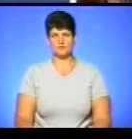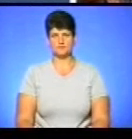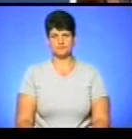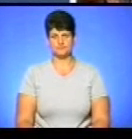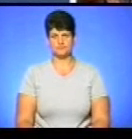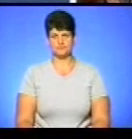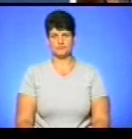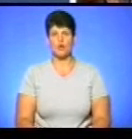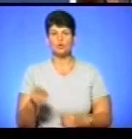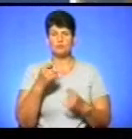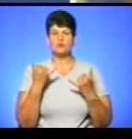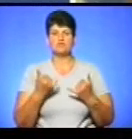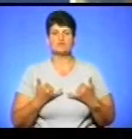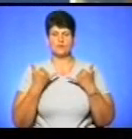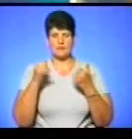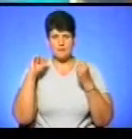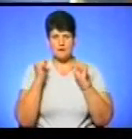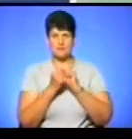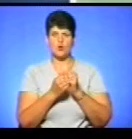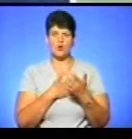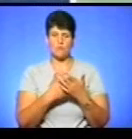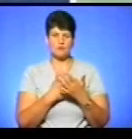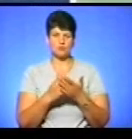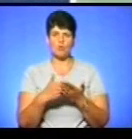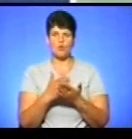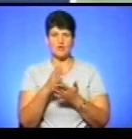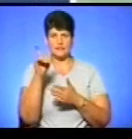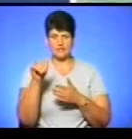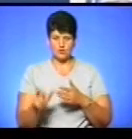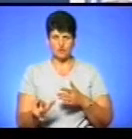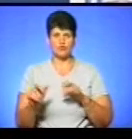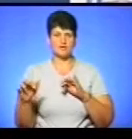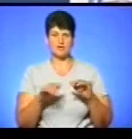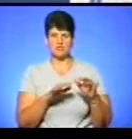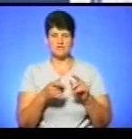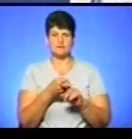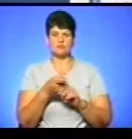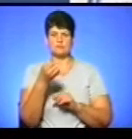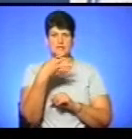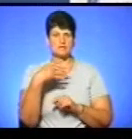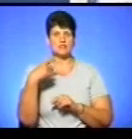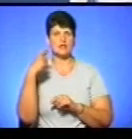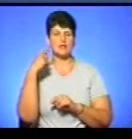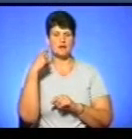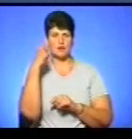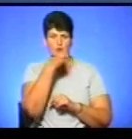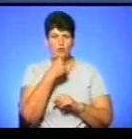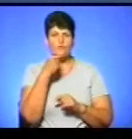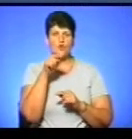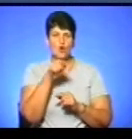У Тернополі сьогодні вшанували пам'ять громадсько-політичного діяча Івана Гавдиди з нагоди 15-ї річниці його смерті.